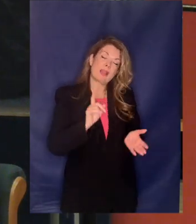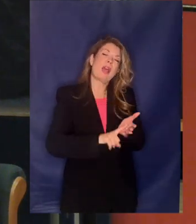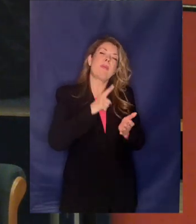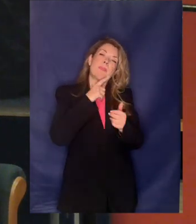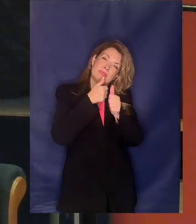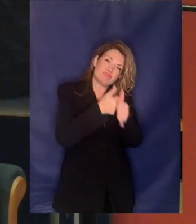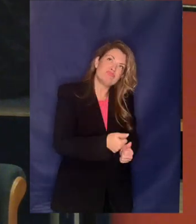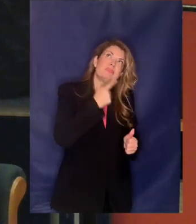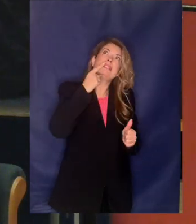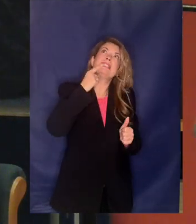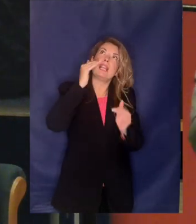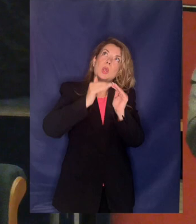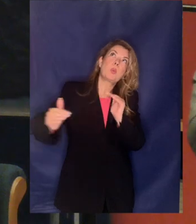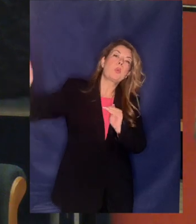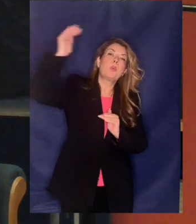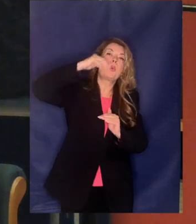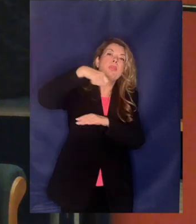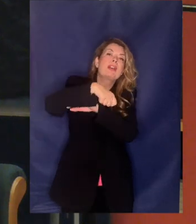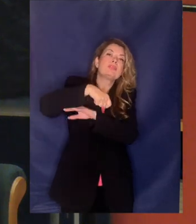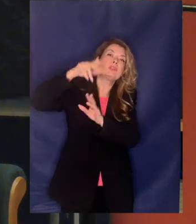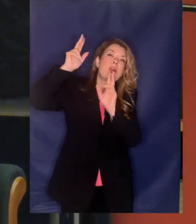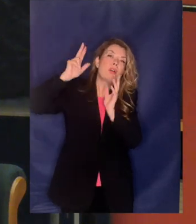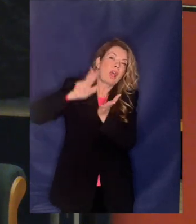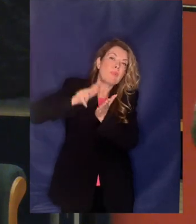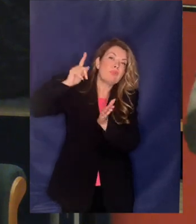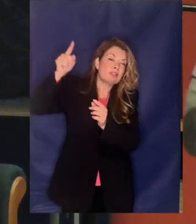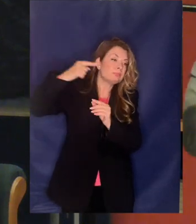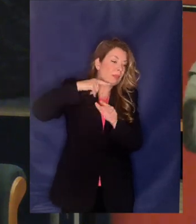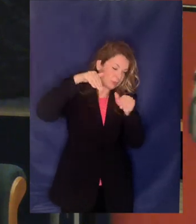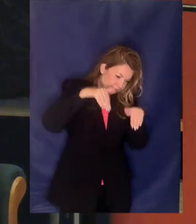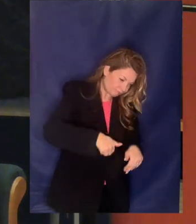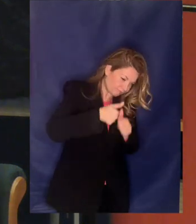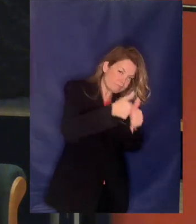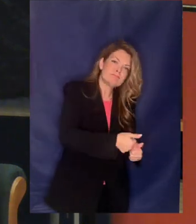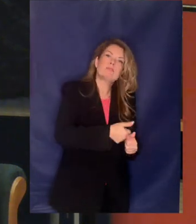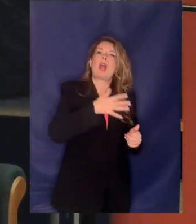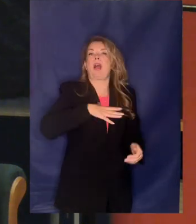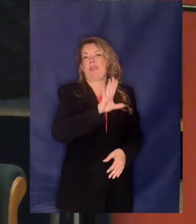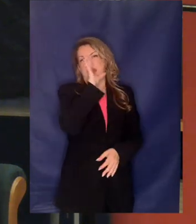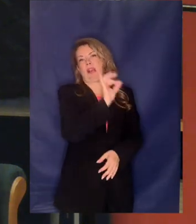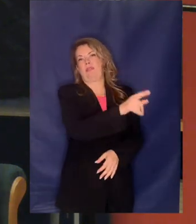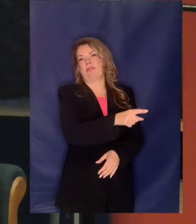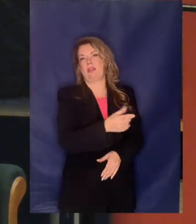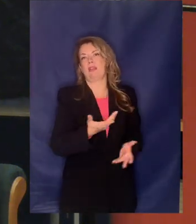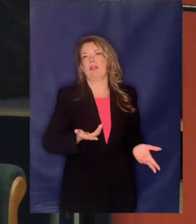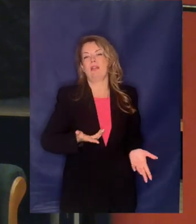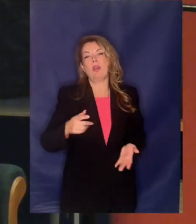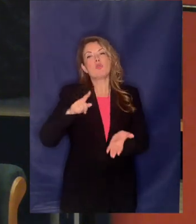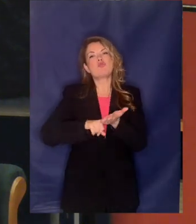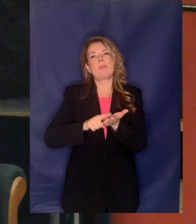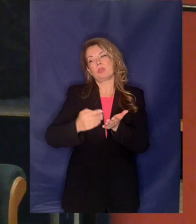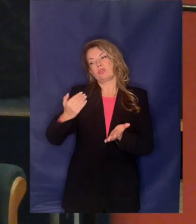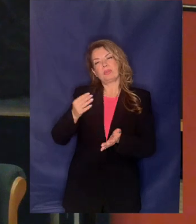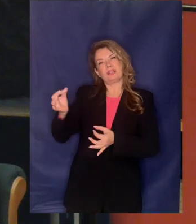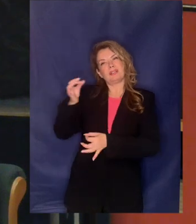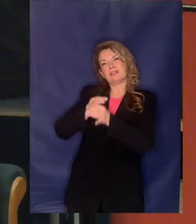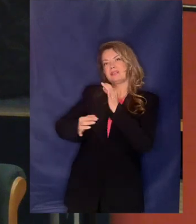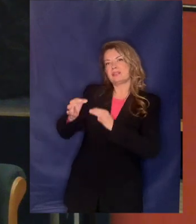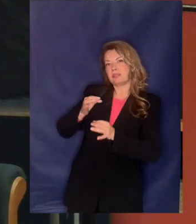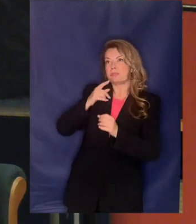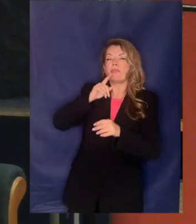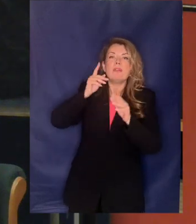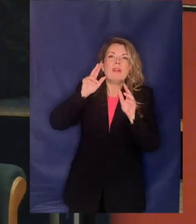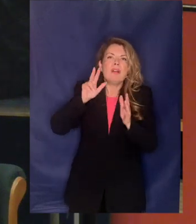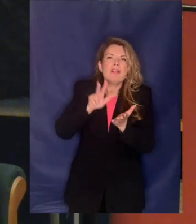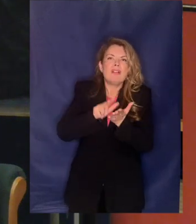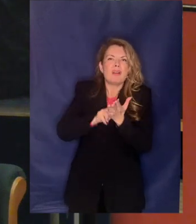τώρα οι οποίες λένε που μας τα είπε και ο σύντροφός μας ο νομικός ότι οι αποφάσεις του